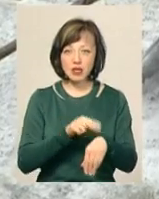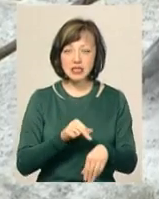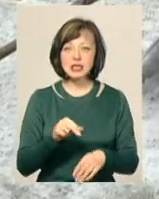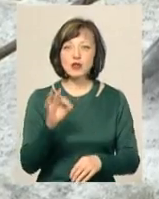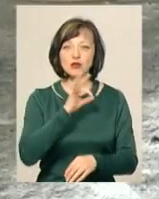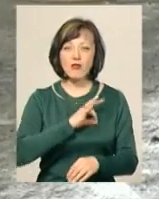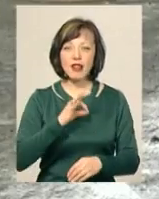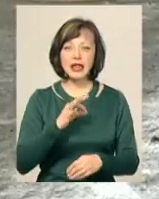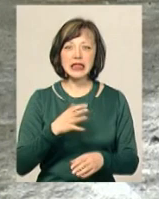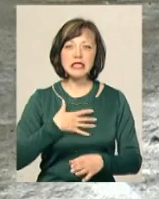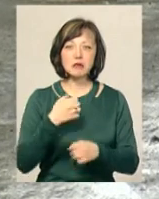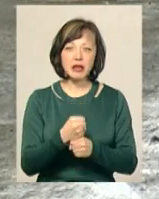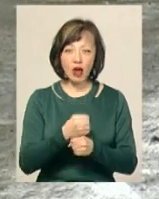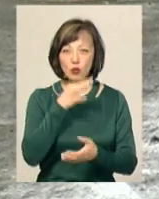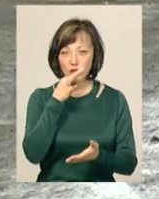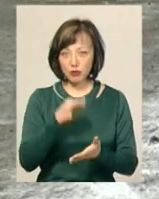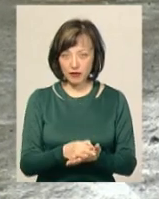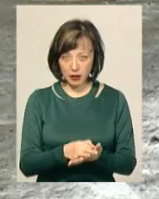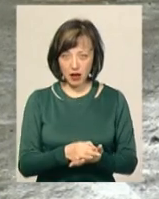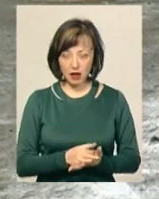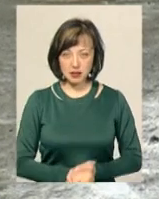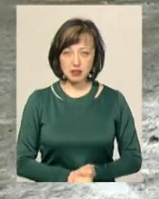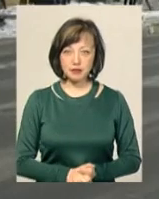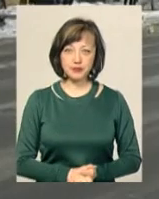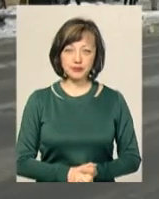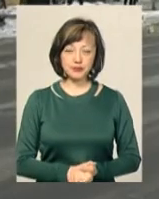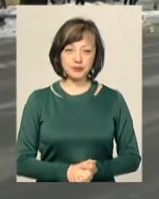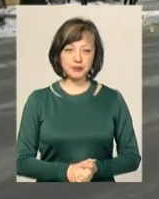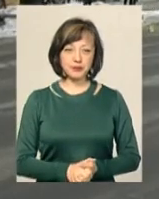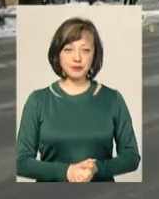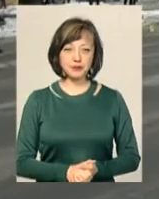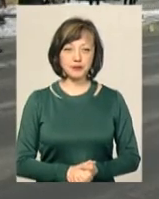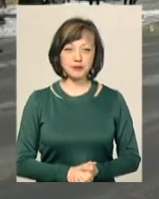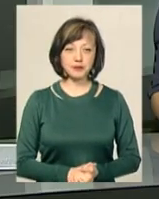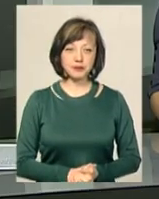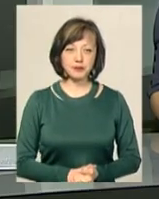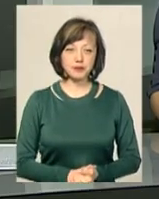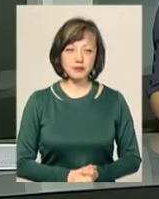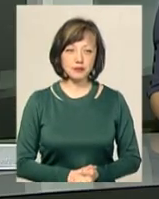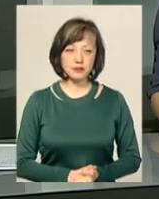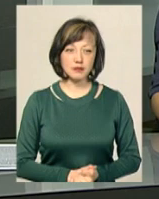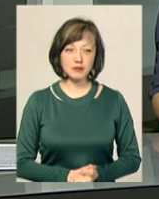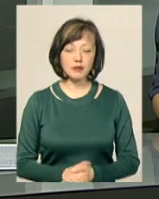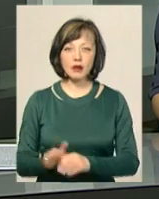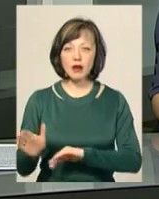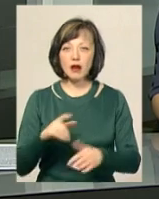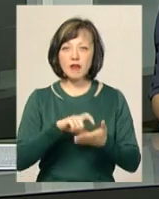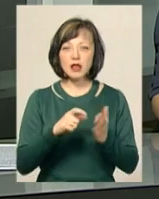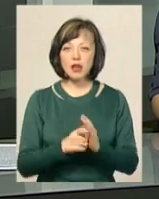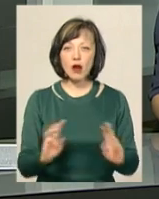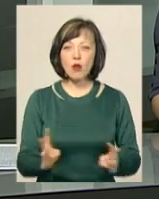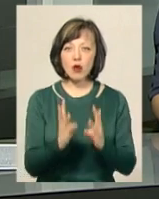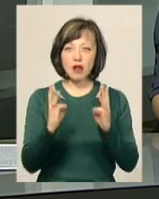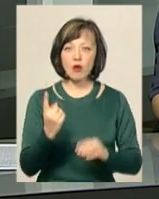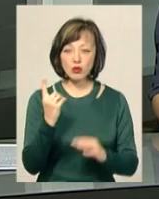дисциплінарну відповідальність. Світлана Русіна, Олександр Грішевський, новини Поділля, Центр. Квартира горіла в одній з